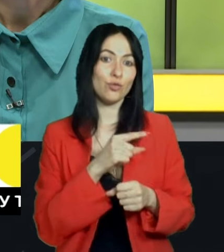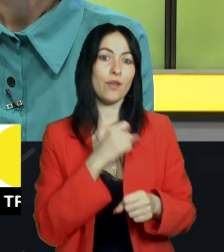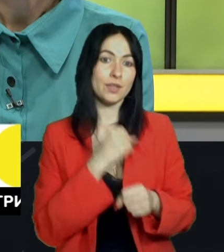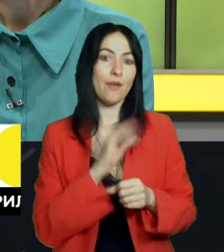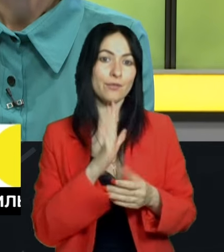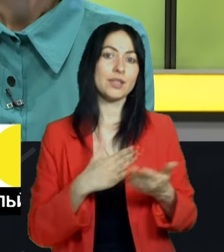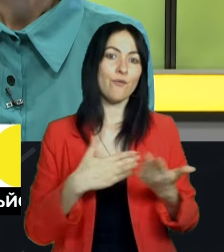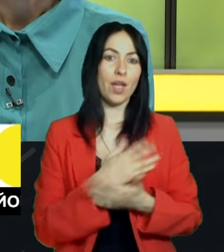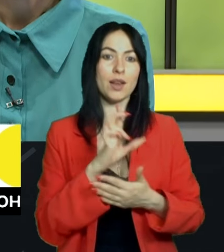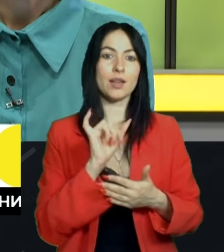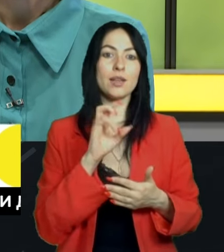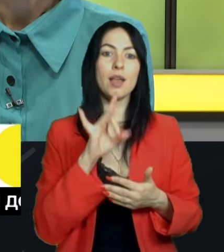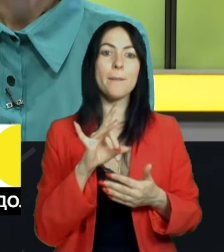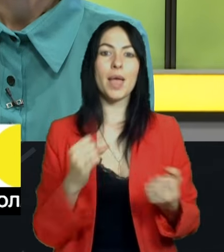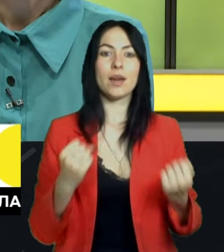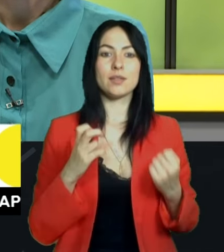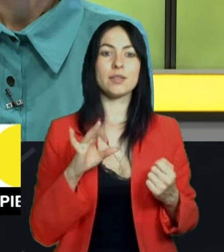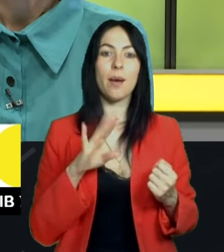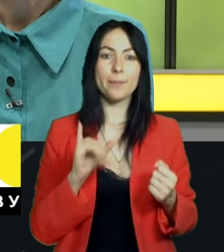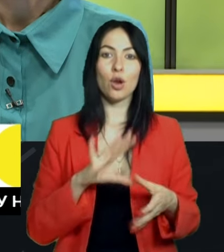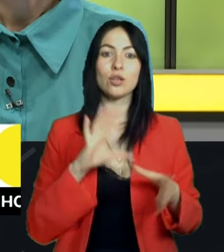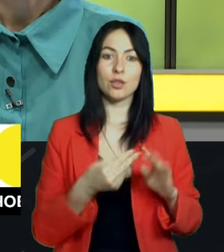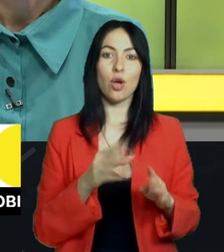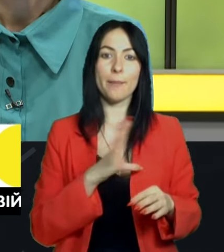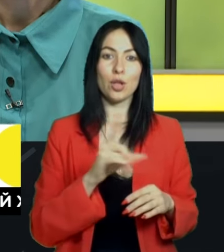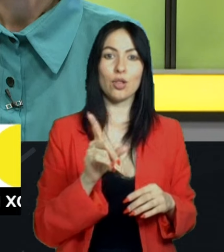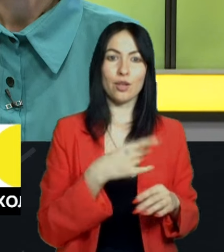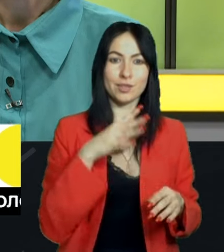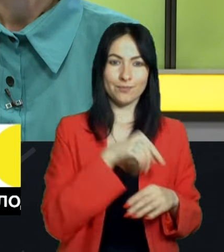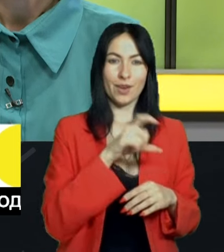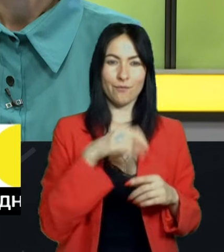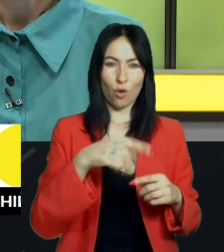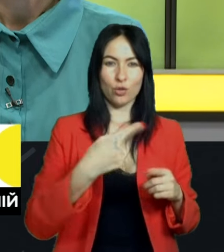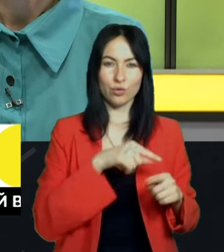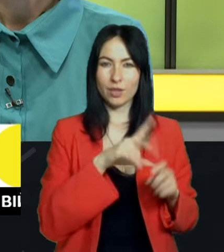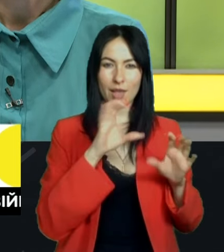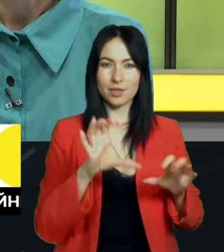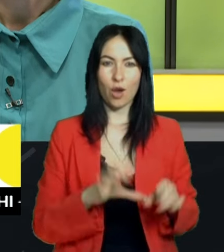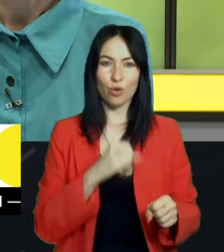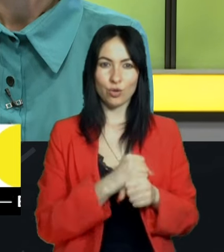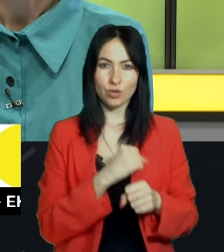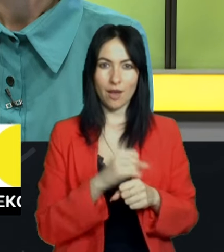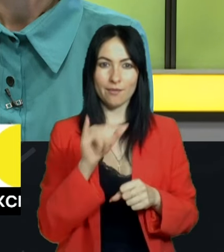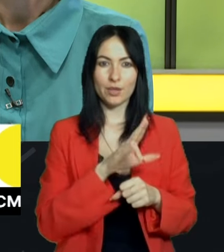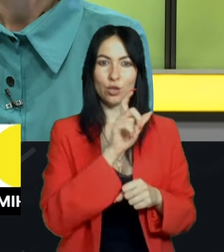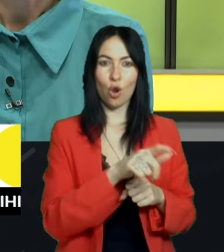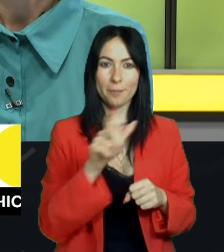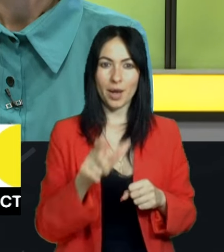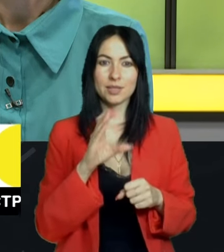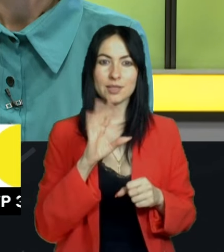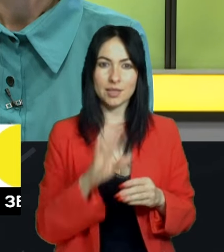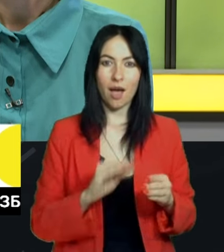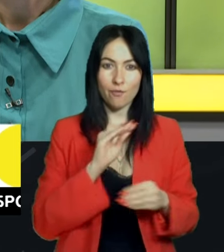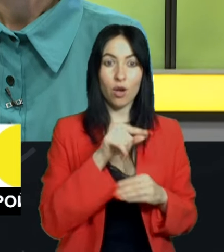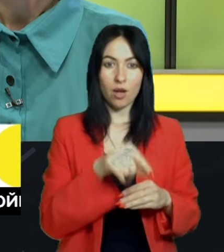кіберспорту. Загалом було залучено в ході такої незаконної діяльності від громадян ставок на суму майже